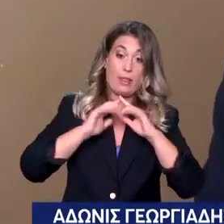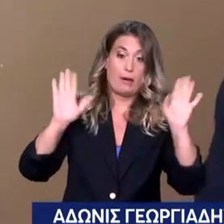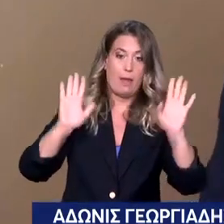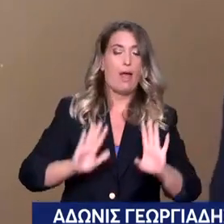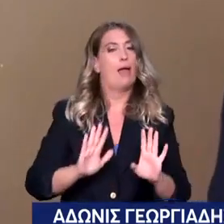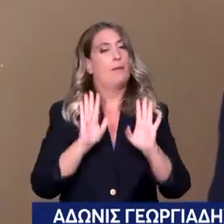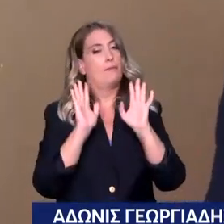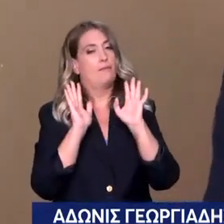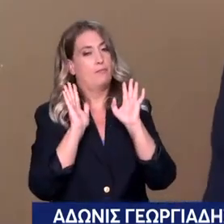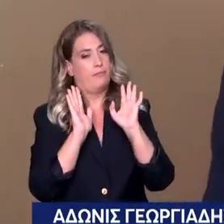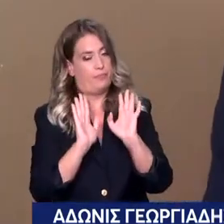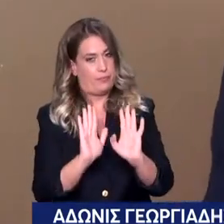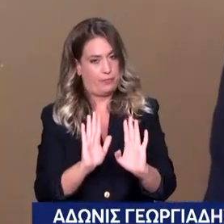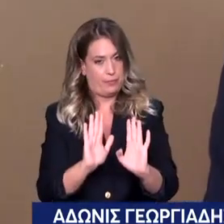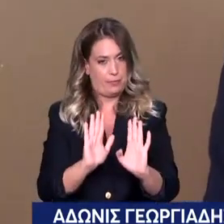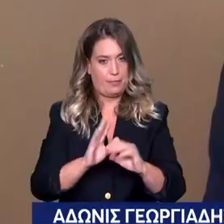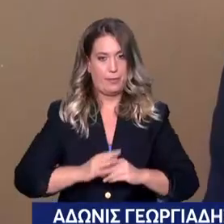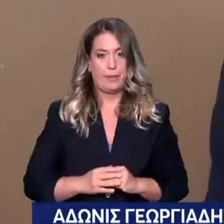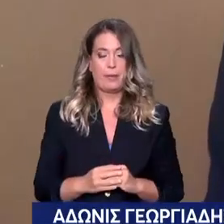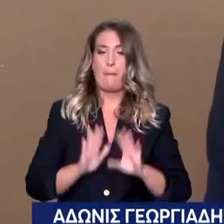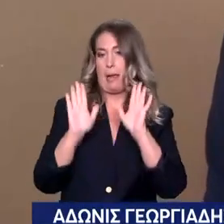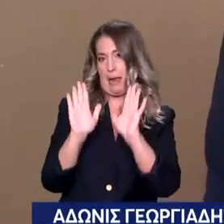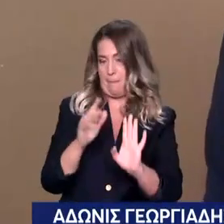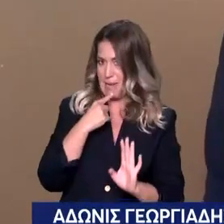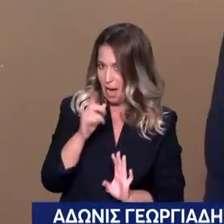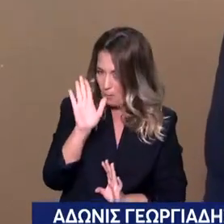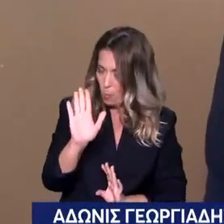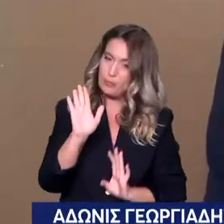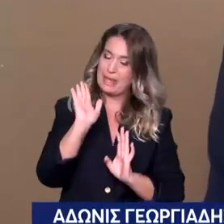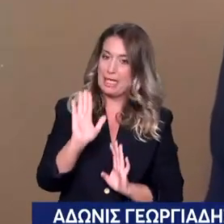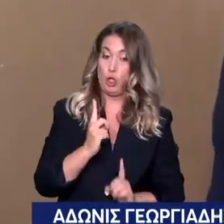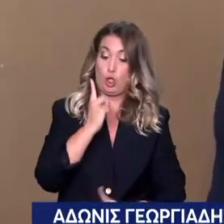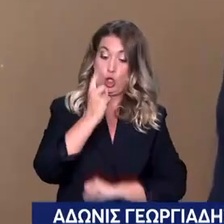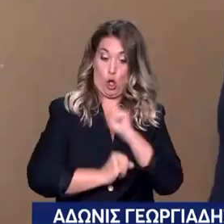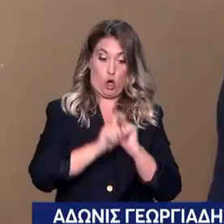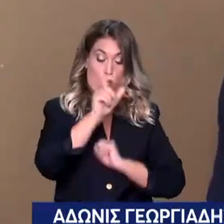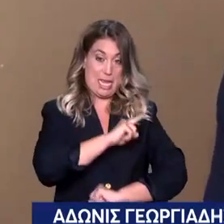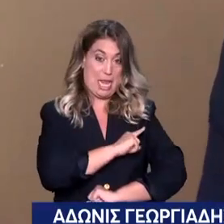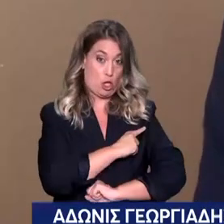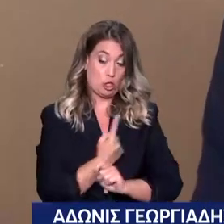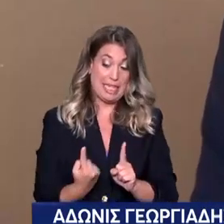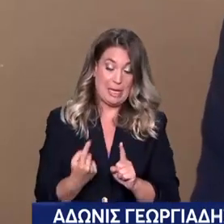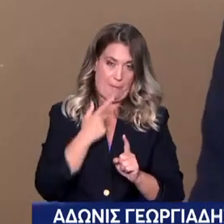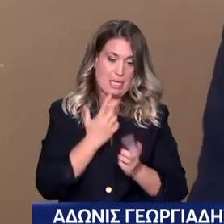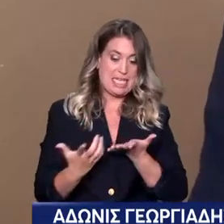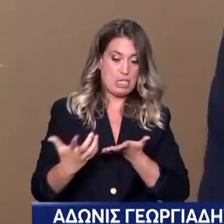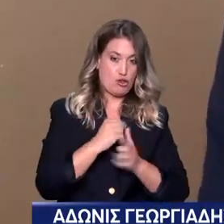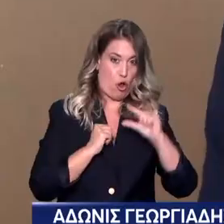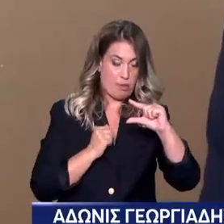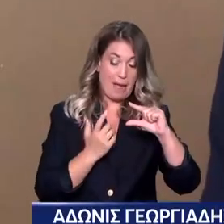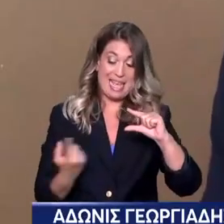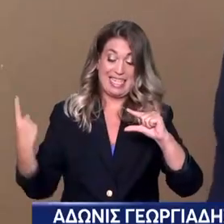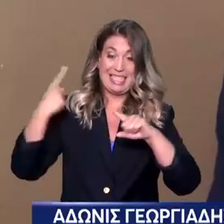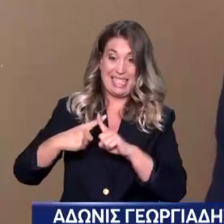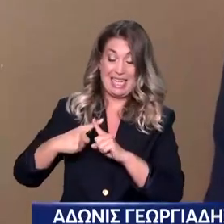κανείς την Κύπη... Εντάλατε. 7.200 επιπλέον το χρόνο. Ε, όχι, εντάξει. Κύριε Βαγγελά, εντάξει. Η